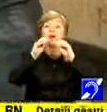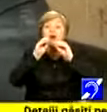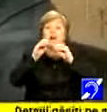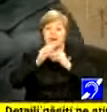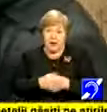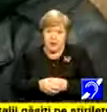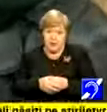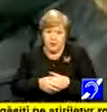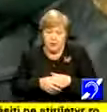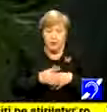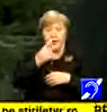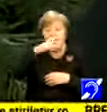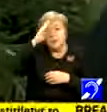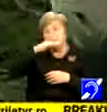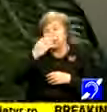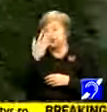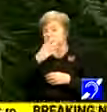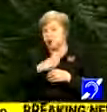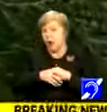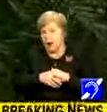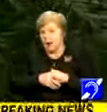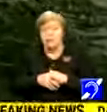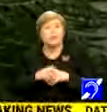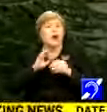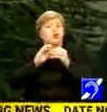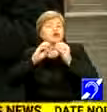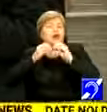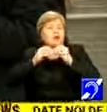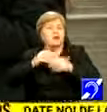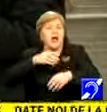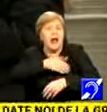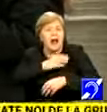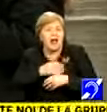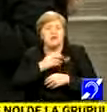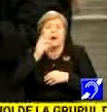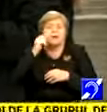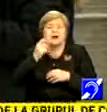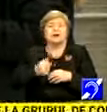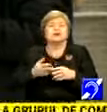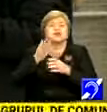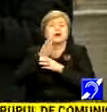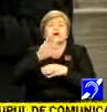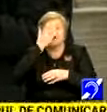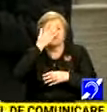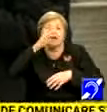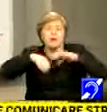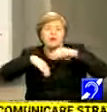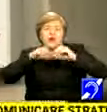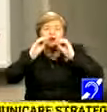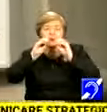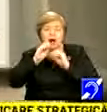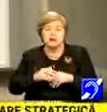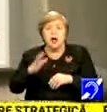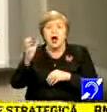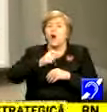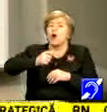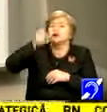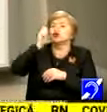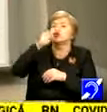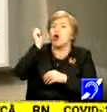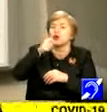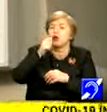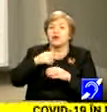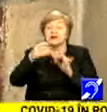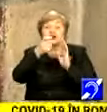În prima zi de școală, reprezentanții elevilor și părinților au protestat la Ministerul Educației. Au adus cu ei sorcove și liste